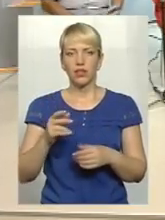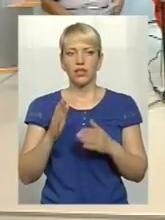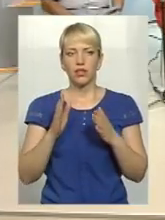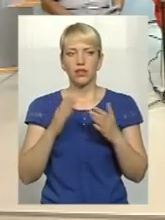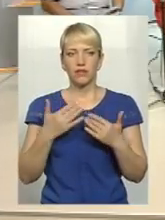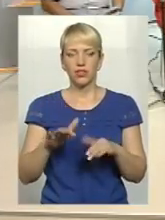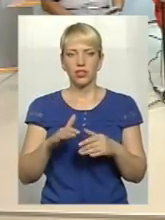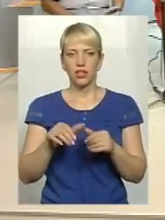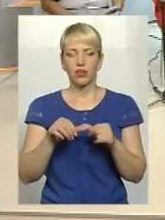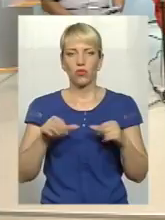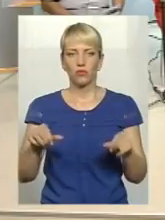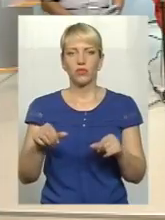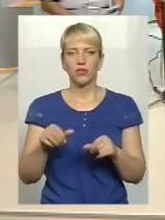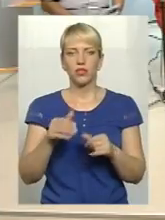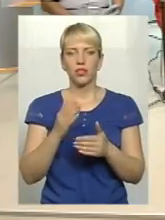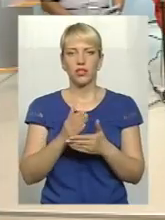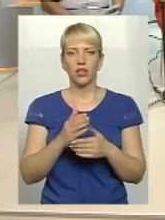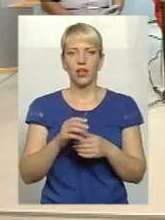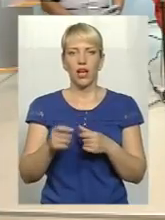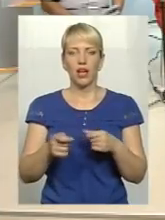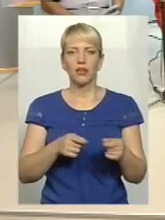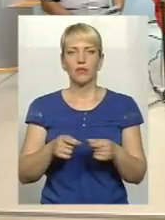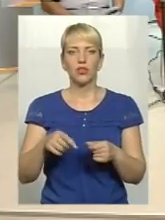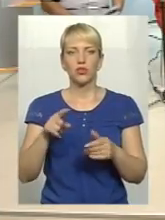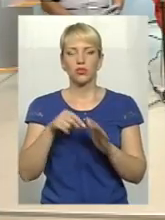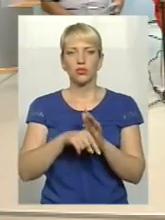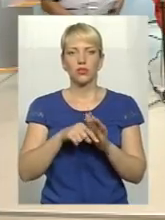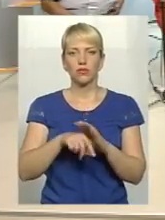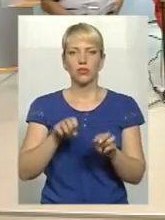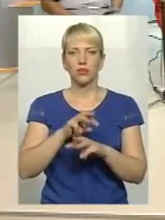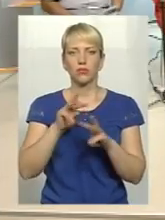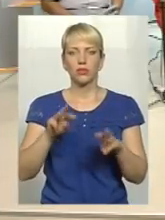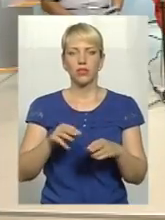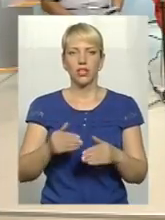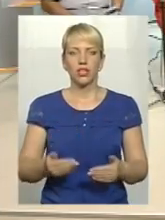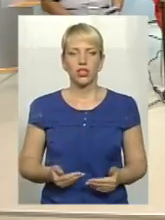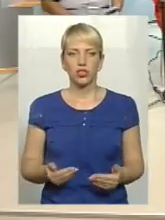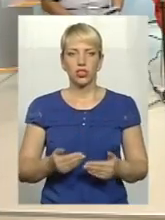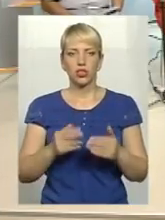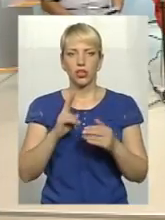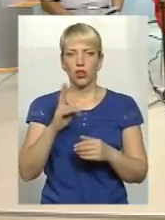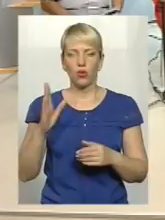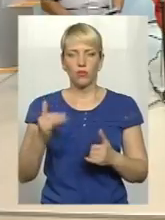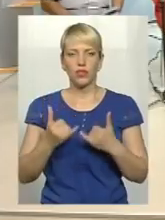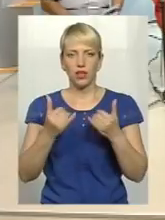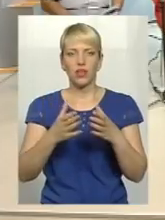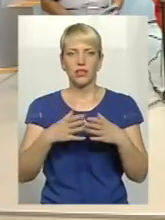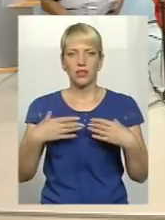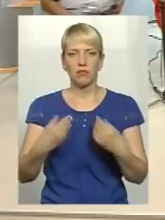відповідна комісія є при облдержадміністрації стосовно забезпечення житлом сімей загиблих, учасників АТО,